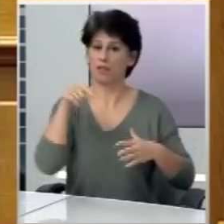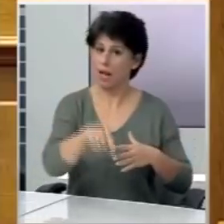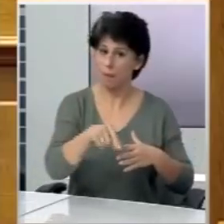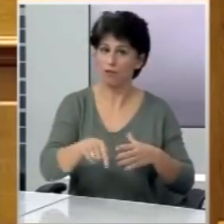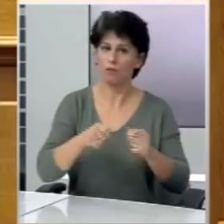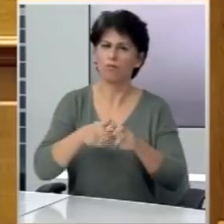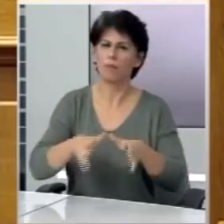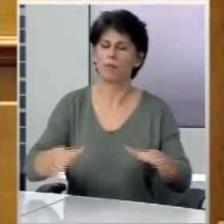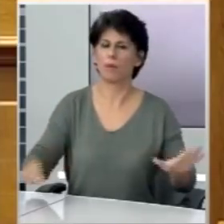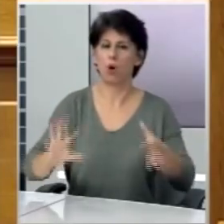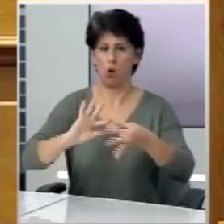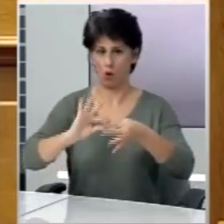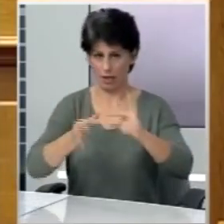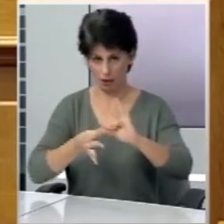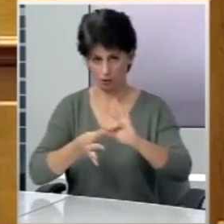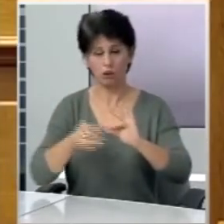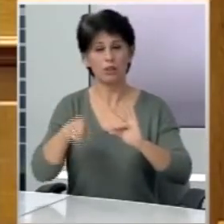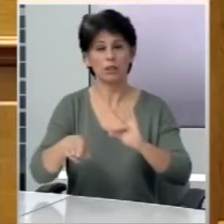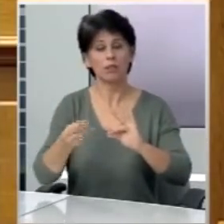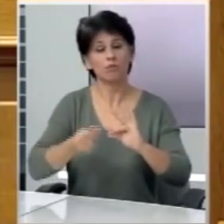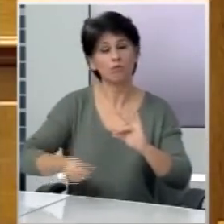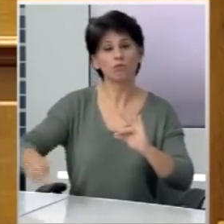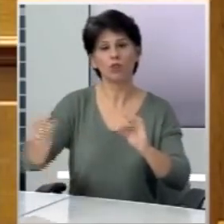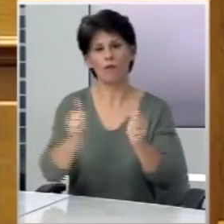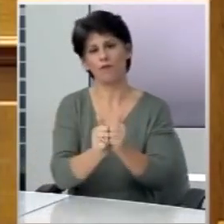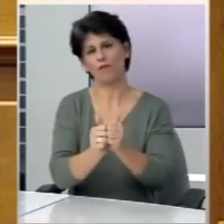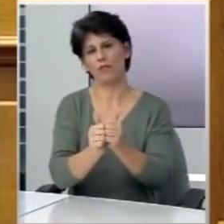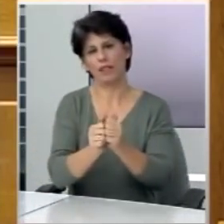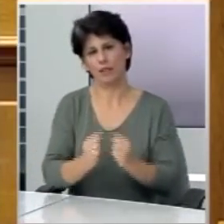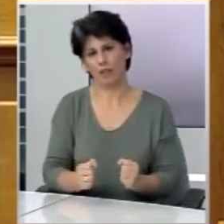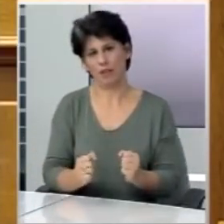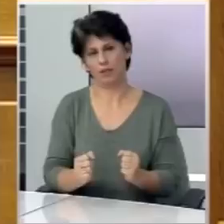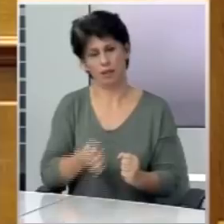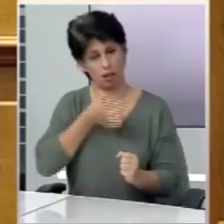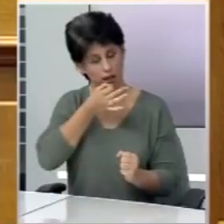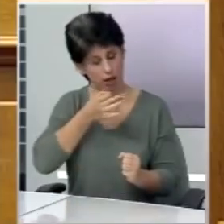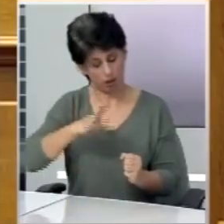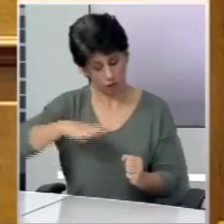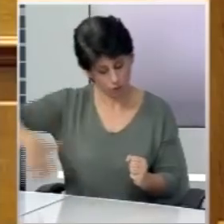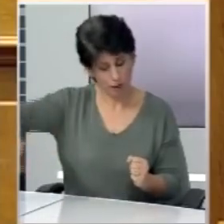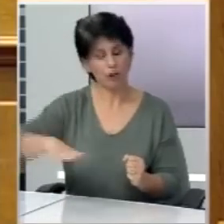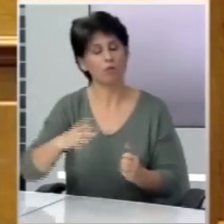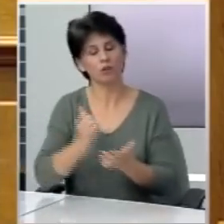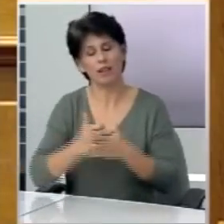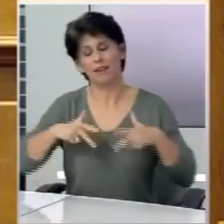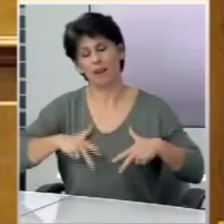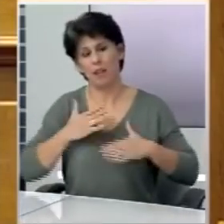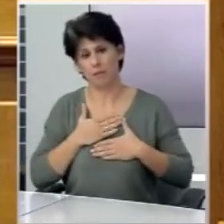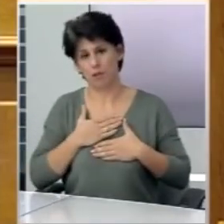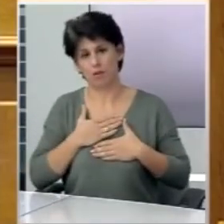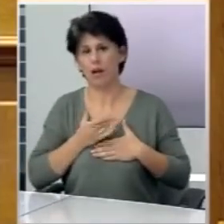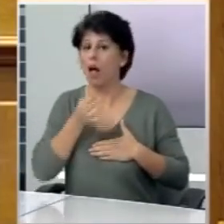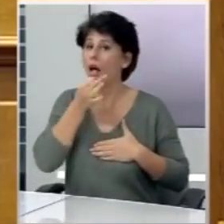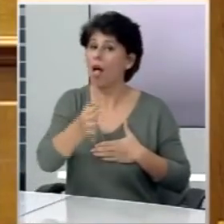υπεριαλιστικούς οργανισμούς είναι η πιο φιλική θέση και για τους λαούς και για τις χώρες μας. Δεν λέμε